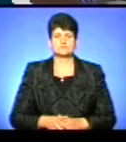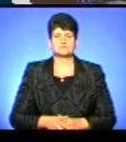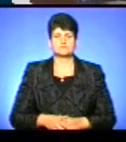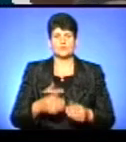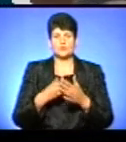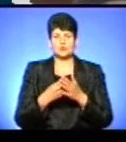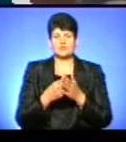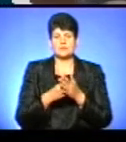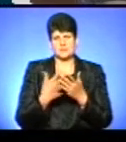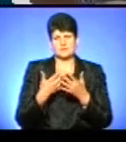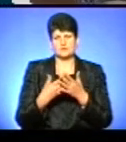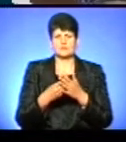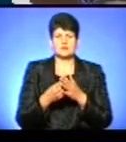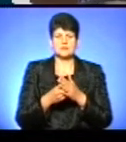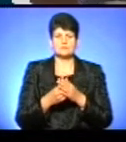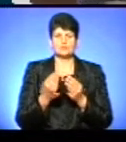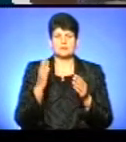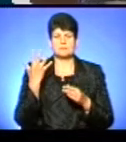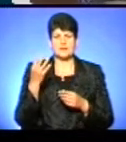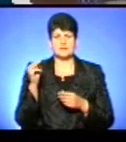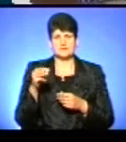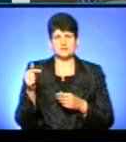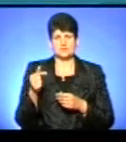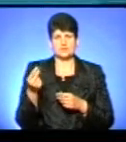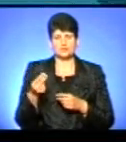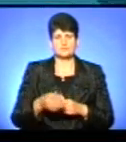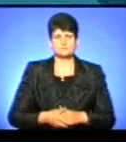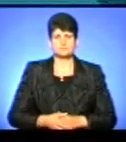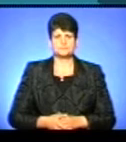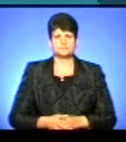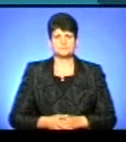Орієнтовна вартість такого пакунку буде складати 5 тисяч гривень.